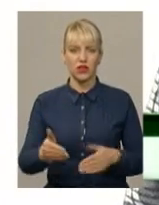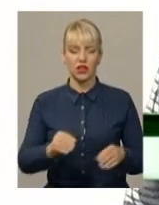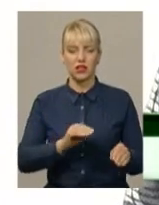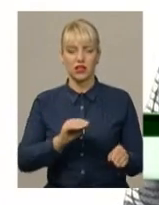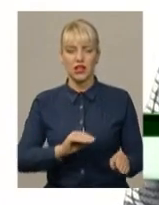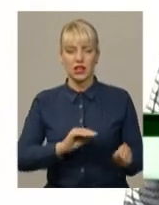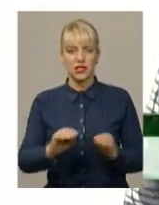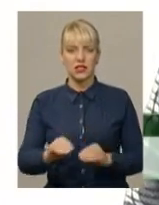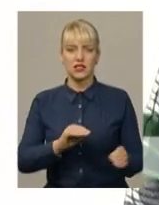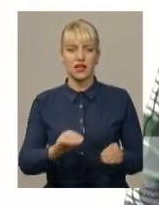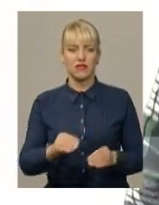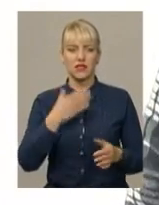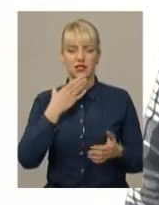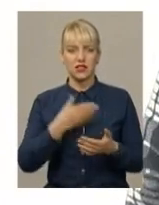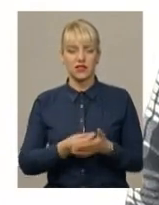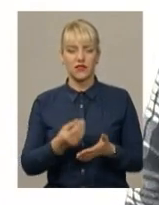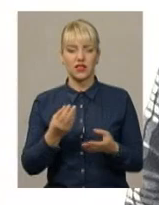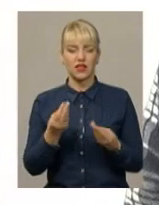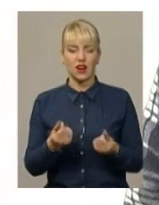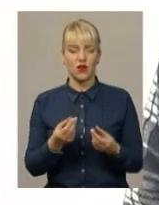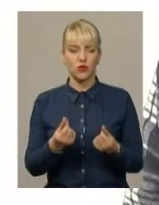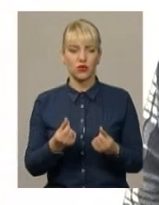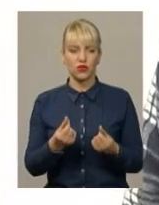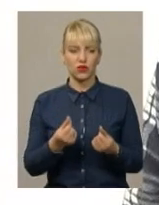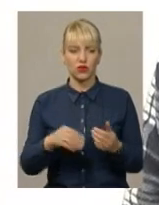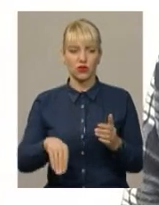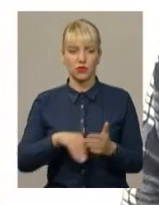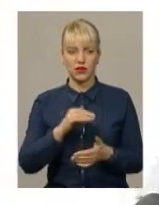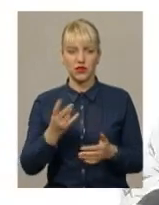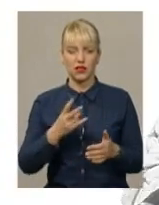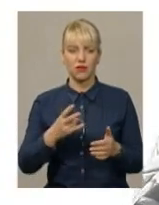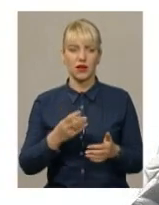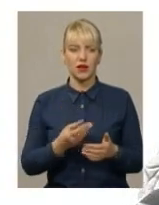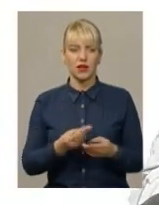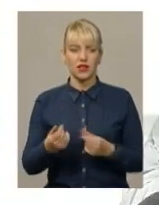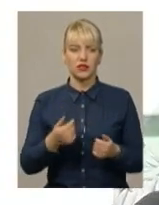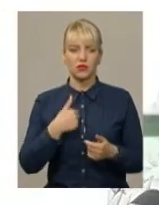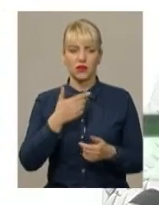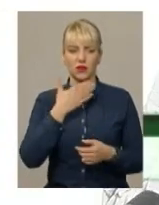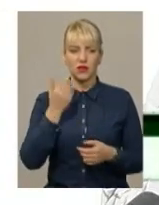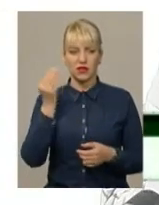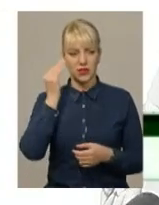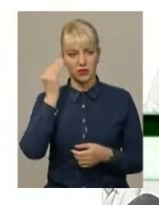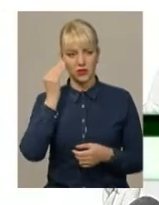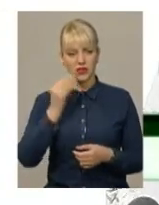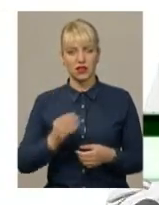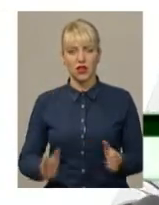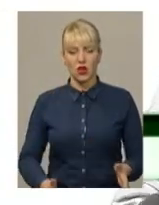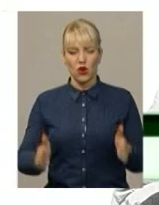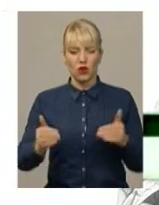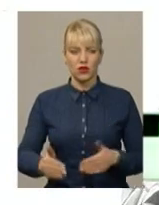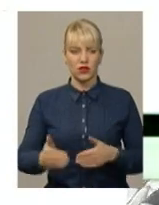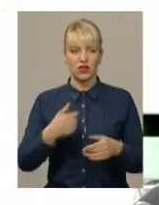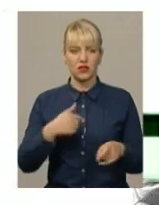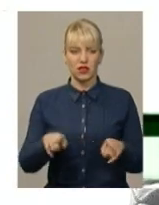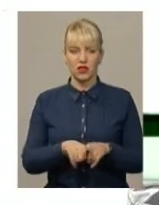за свій шот, за ці контейнери платити. Мені нема смисла в контейнер, так само я